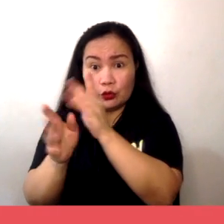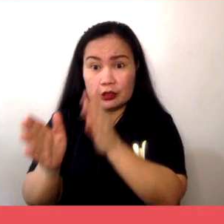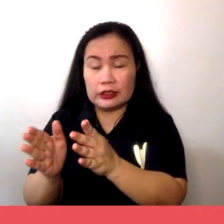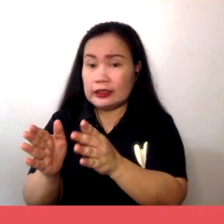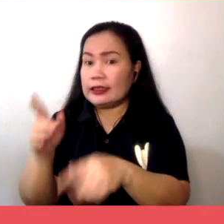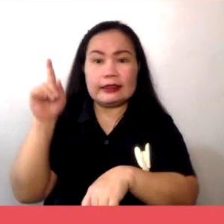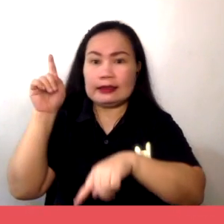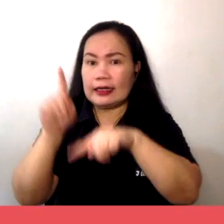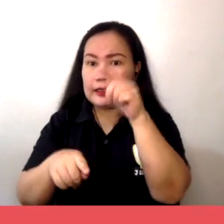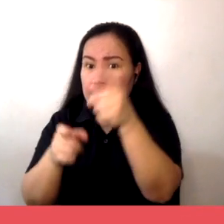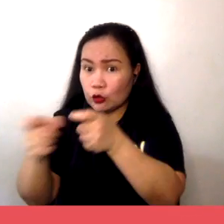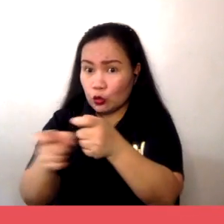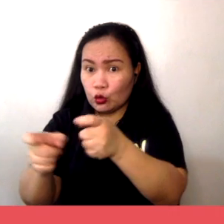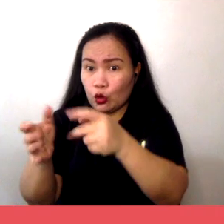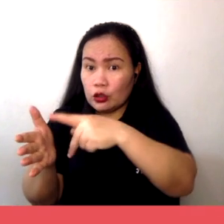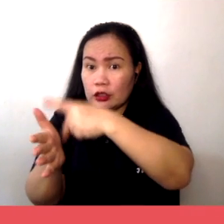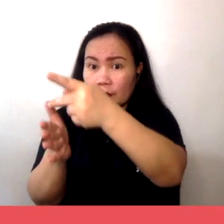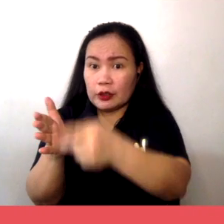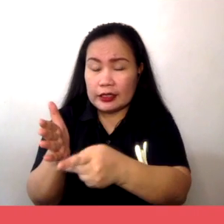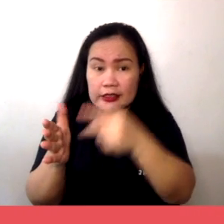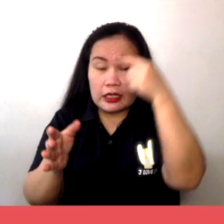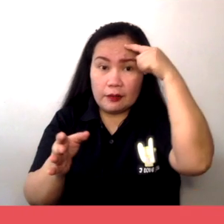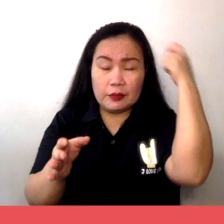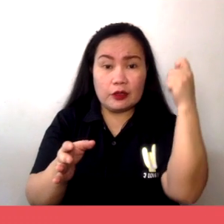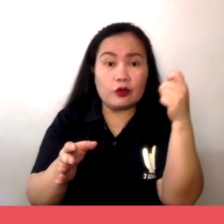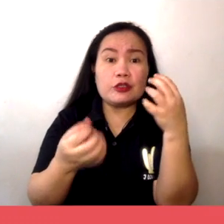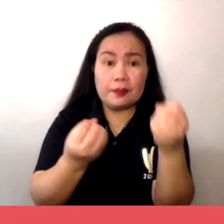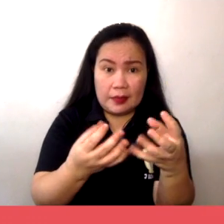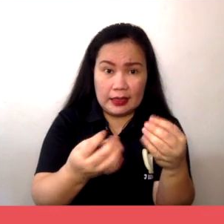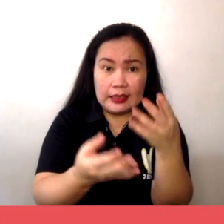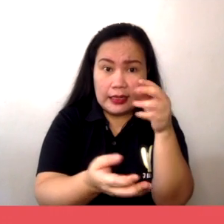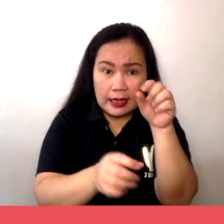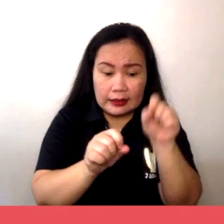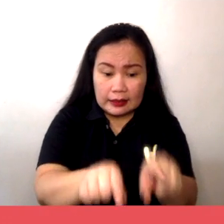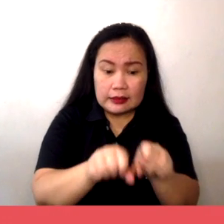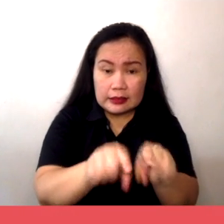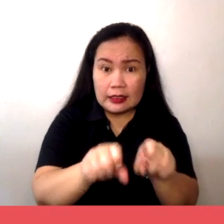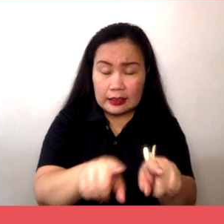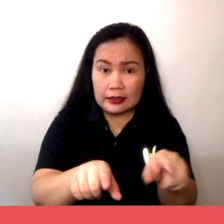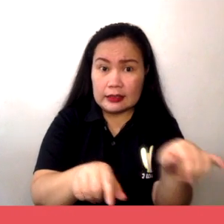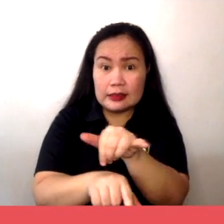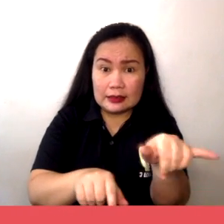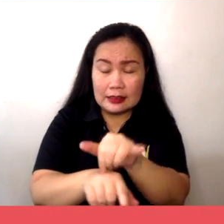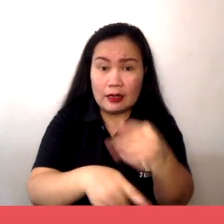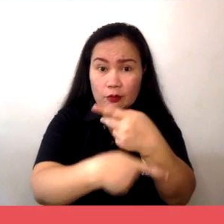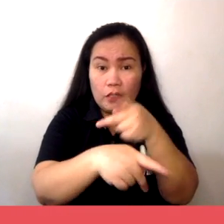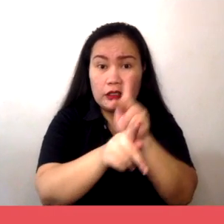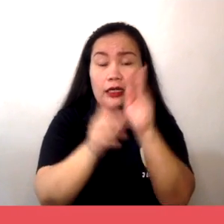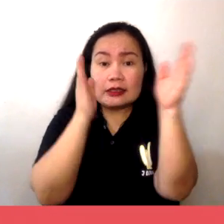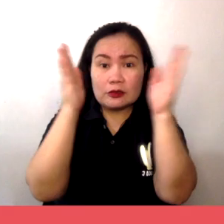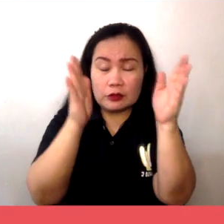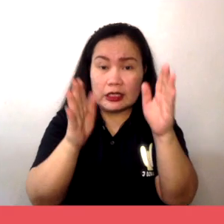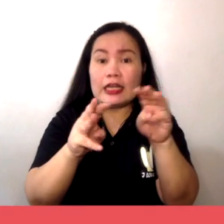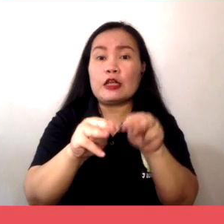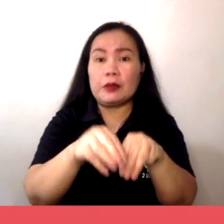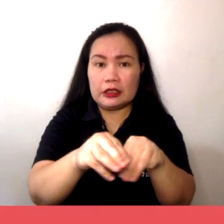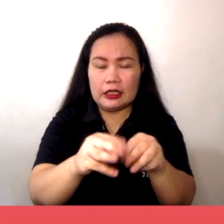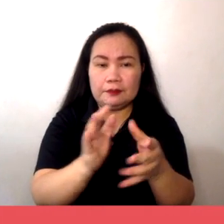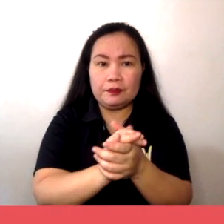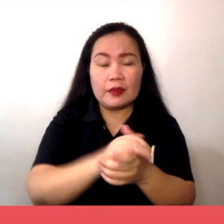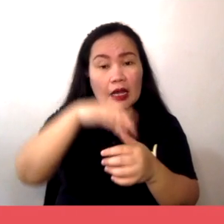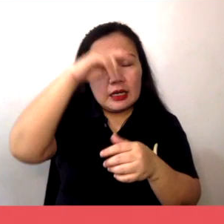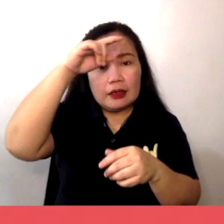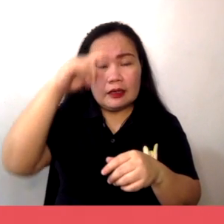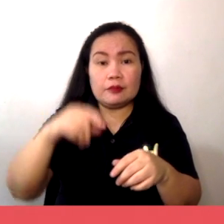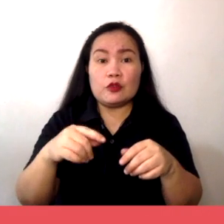hindi nila ito kayang kontrolin sapagkat maraming nakitinda na magkakaparehong uri ng produkto at serbisyo sa pamilihan. Dahil